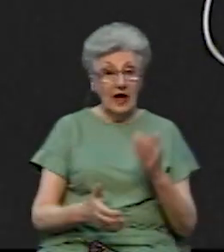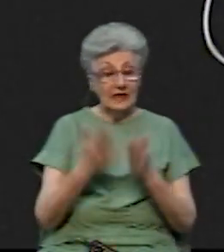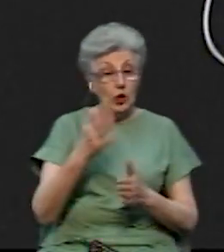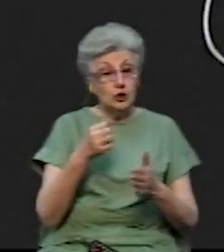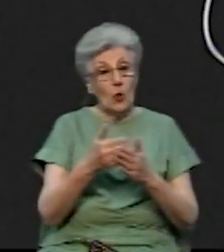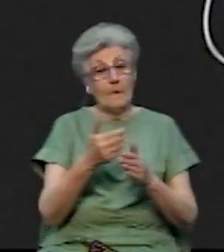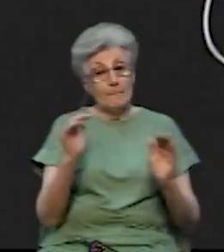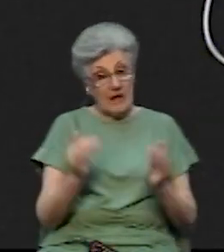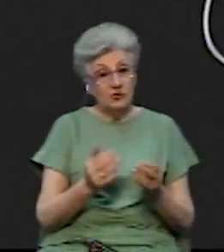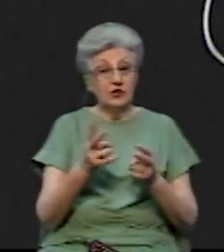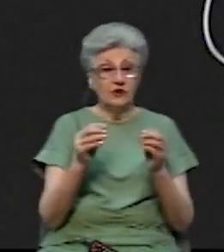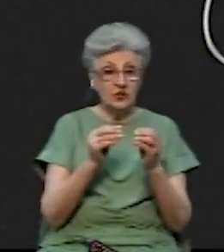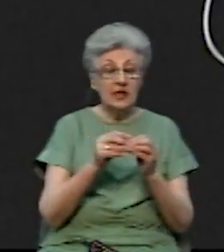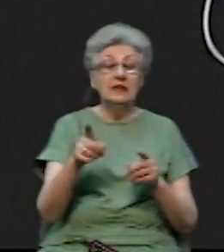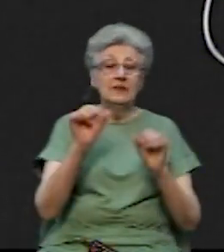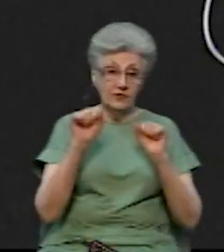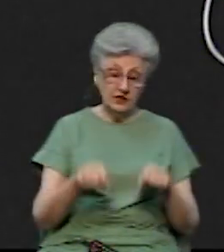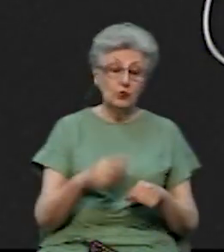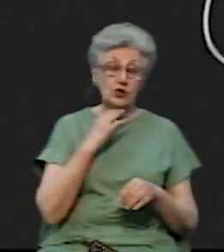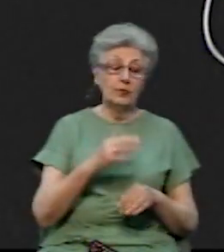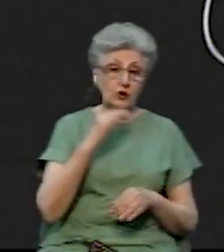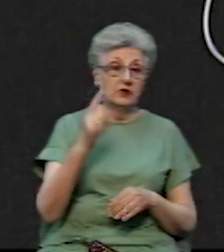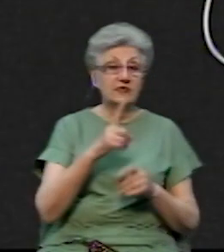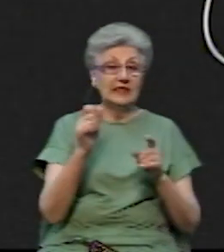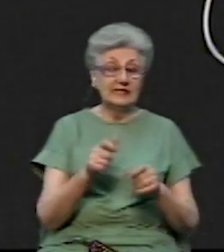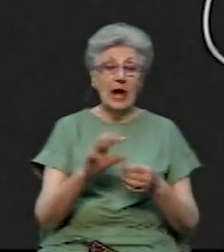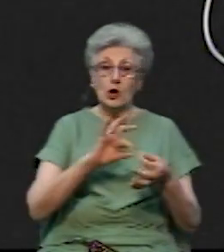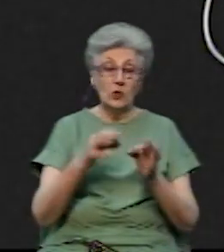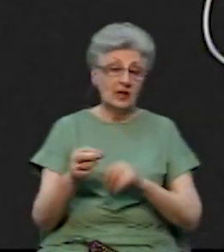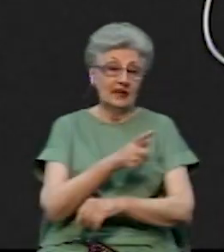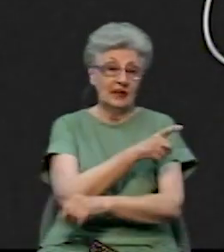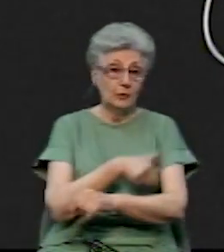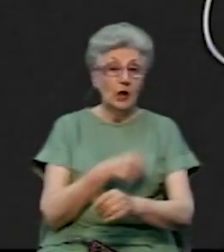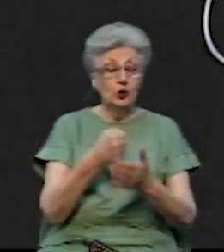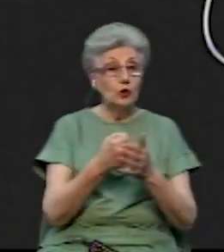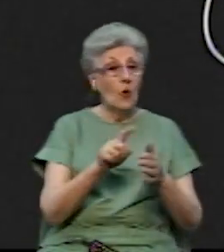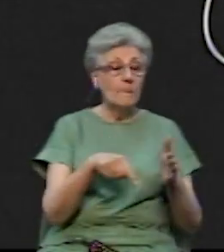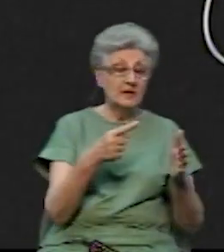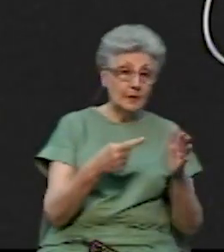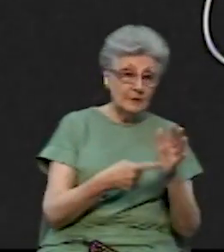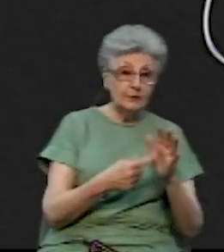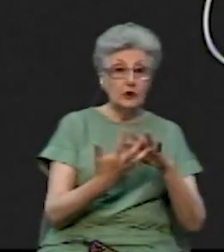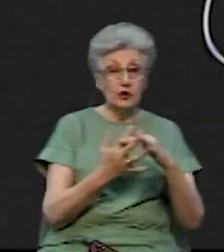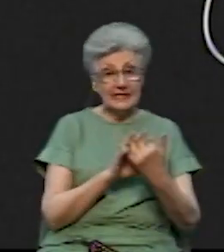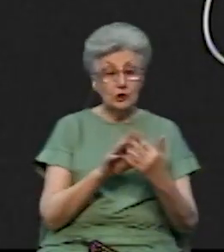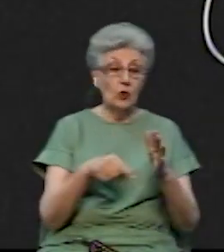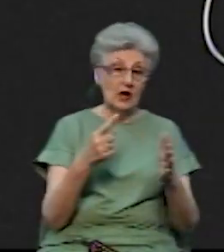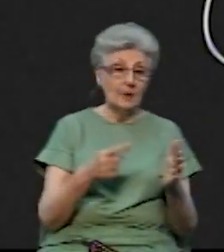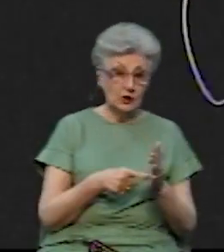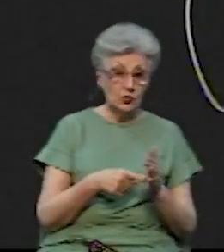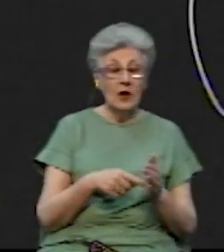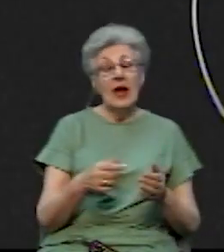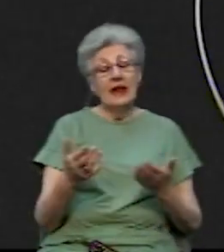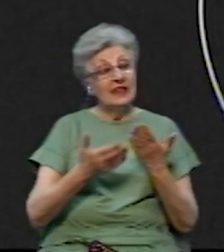тисяч, ви зможете проголосувати за конкретного депутата до сільської або міської ради, незалежно від того, висувається він від партії чи як самовисуванець.